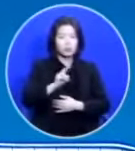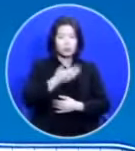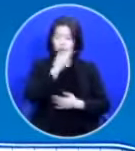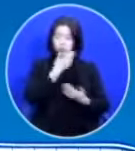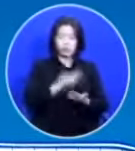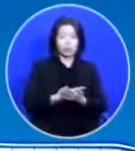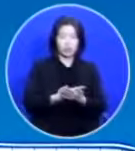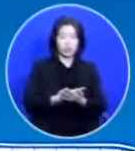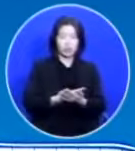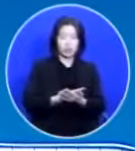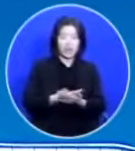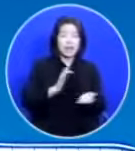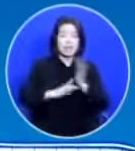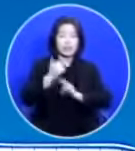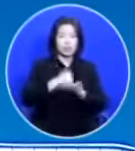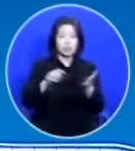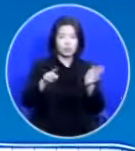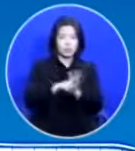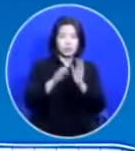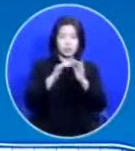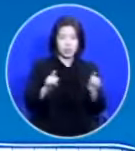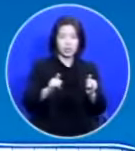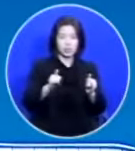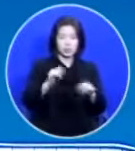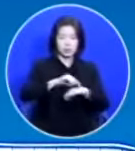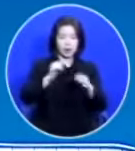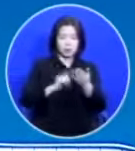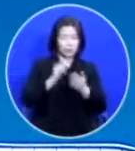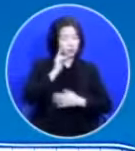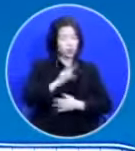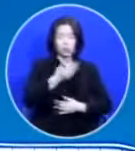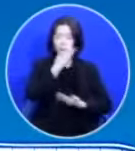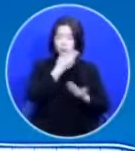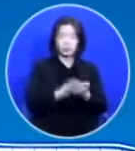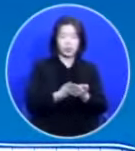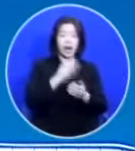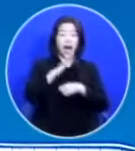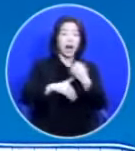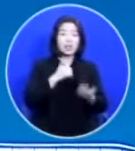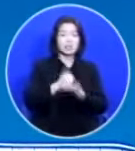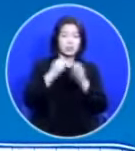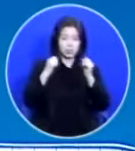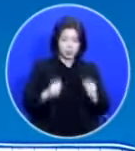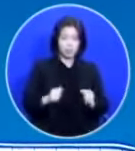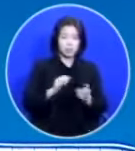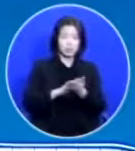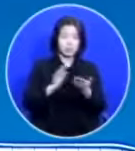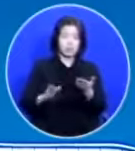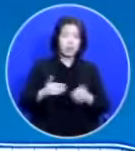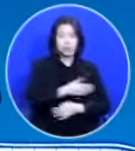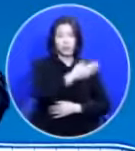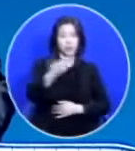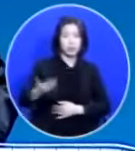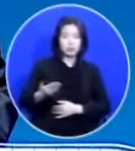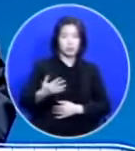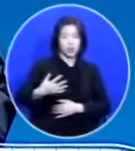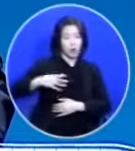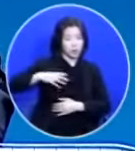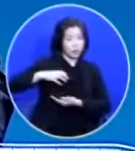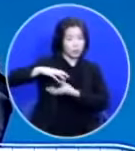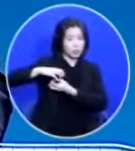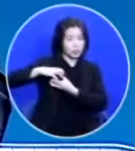예수 믿은 사람의 마음은 너무너무 중요합니다 하나님이 계세요 여러분 심장